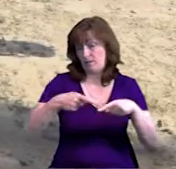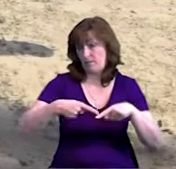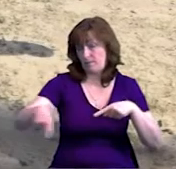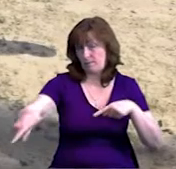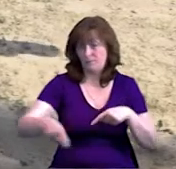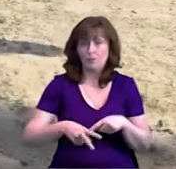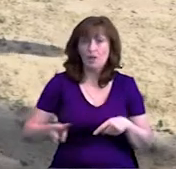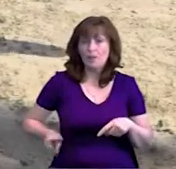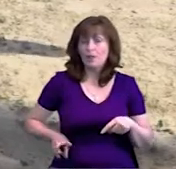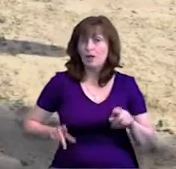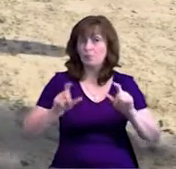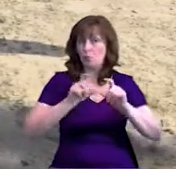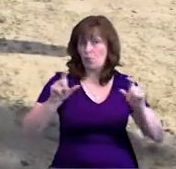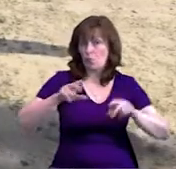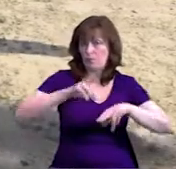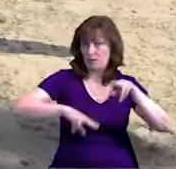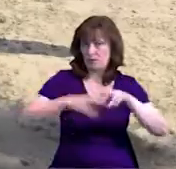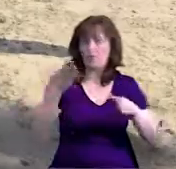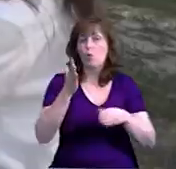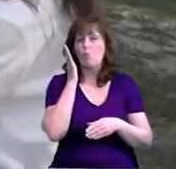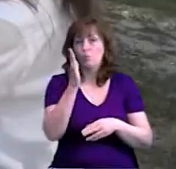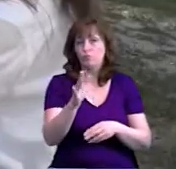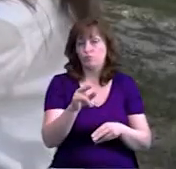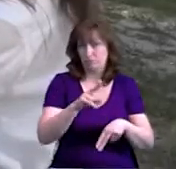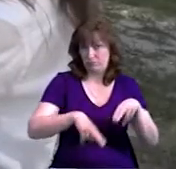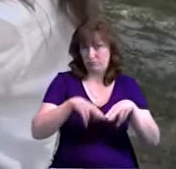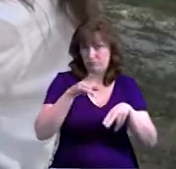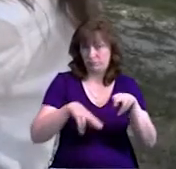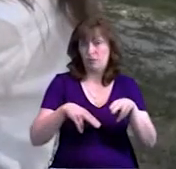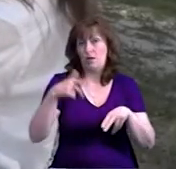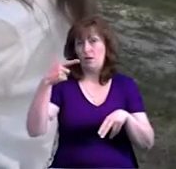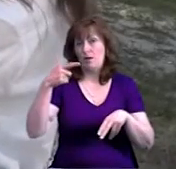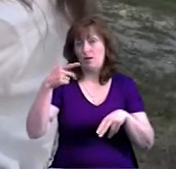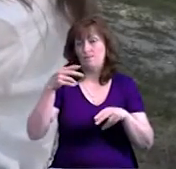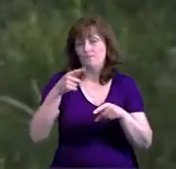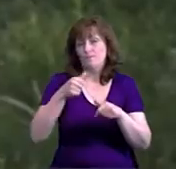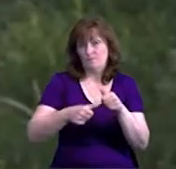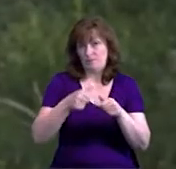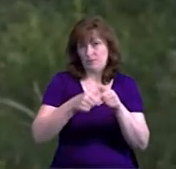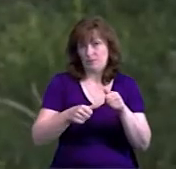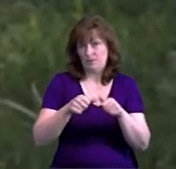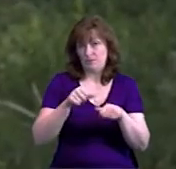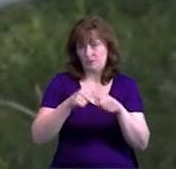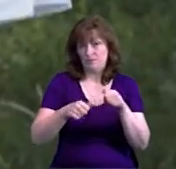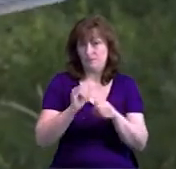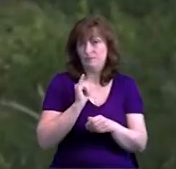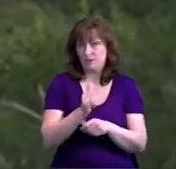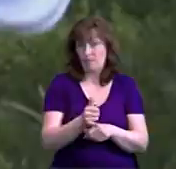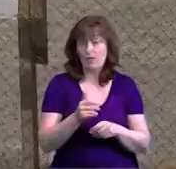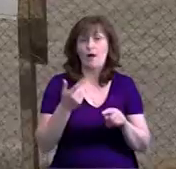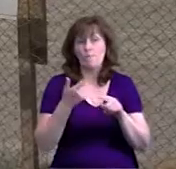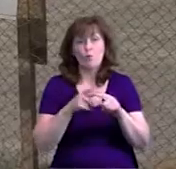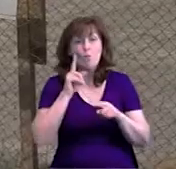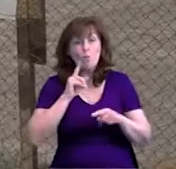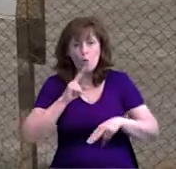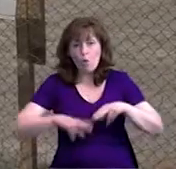Директор компанії-підрядника, яка будуватиме АГЗС Геннадій Мехній каже, має на руках усі потрібні документальні дозволи. Роботи досі